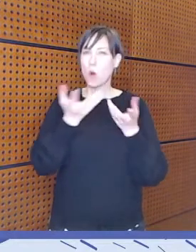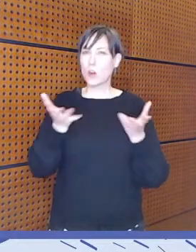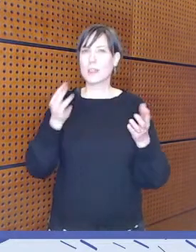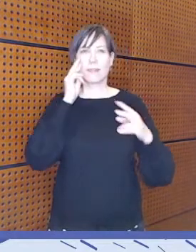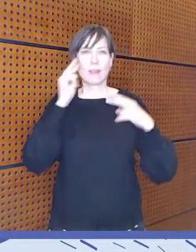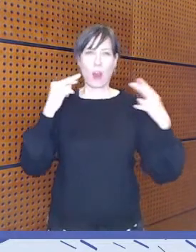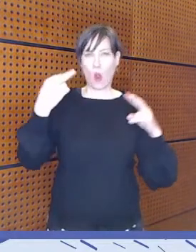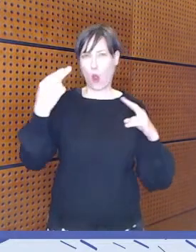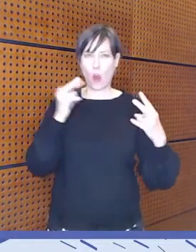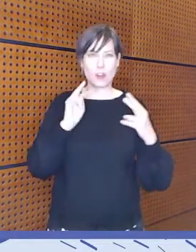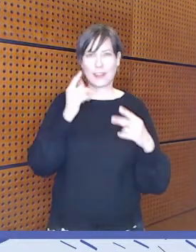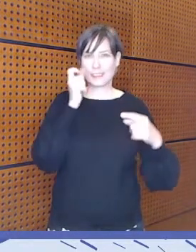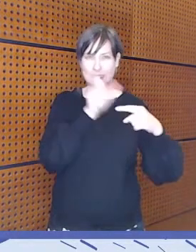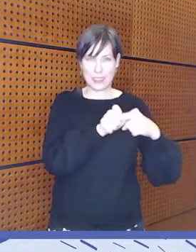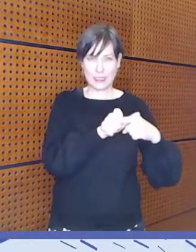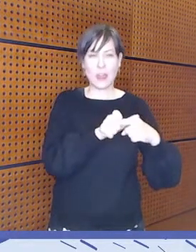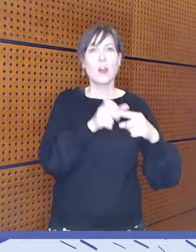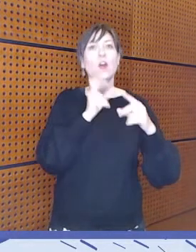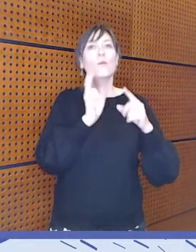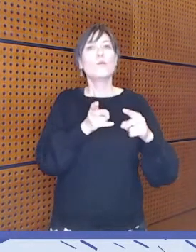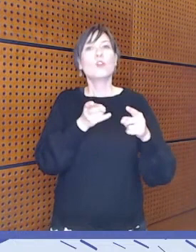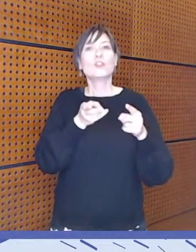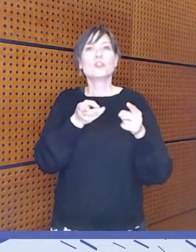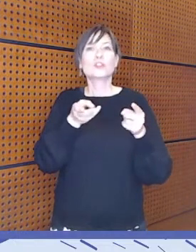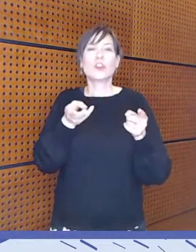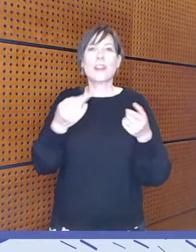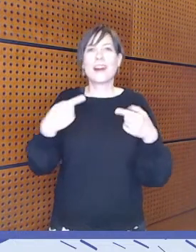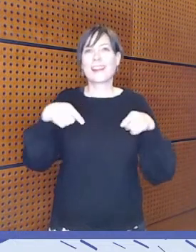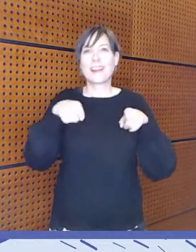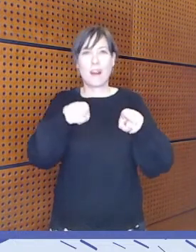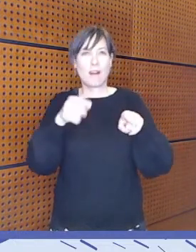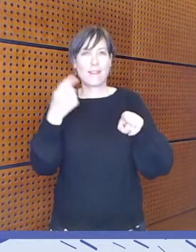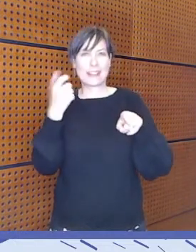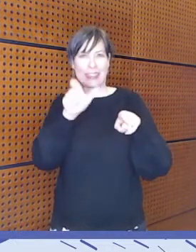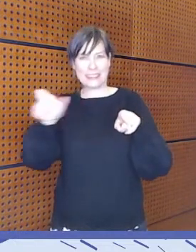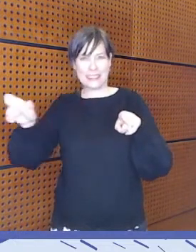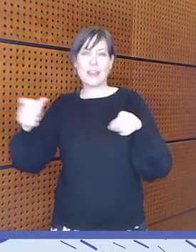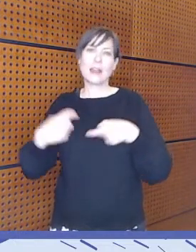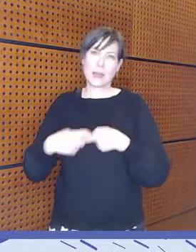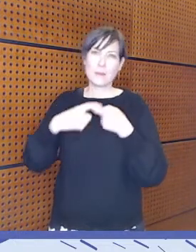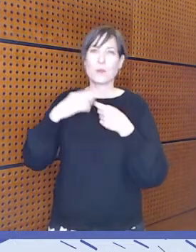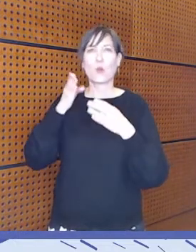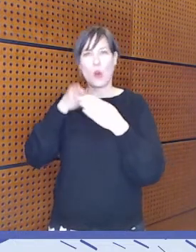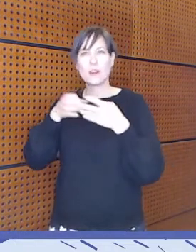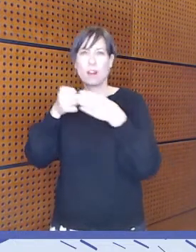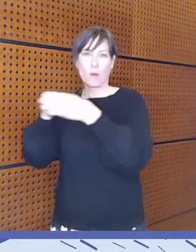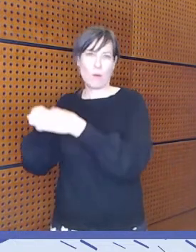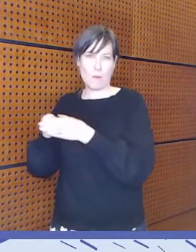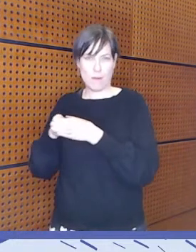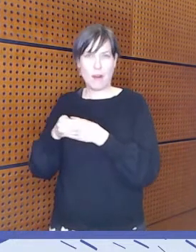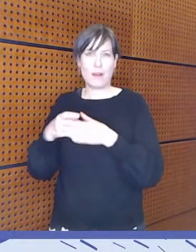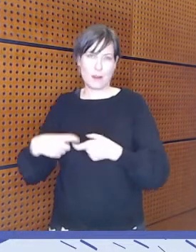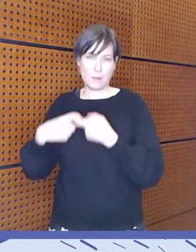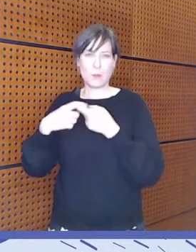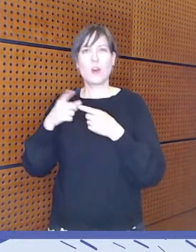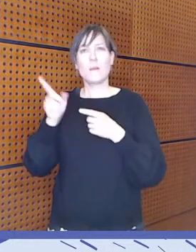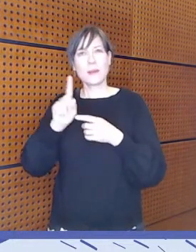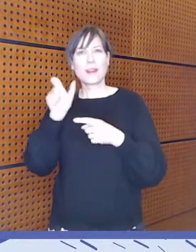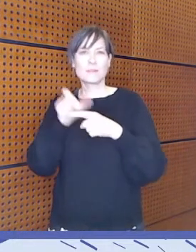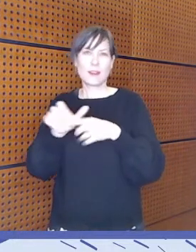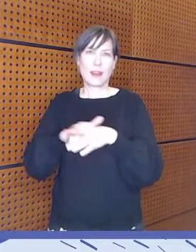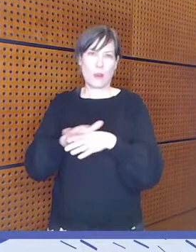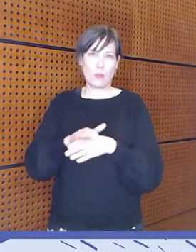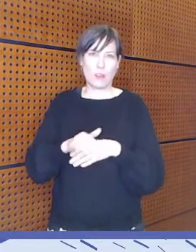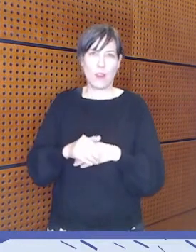lukuisia rinnakkaisia käsitteitä, termejä. Ja kohderyhmästä riippuu aika paljon, että mitä käytetään,